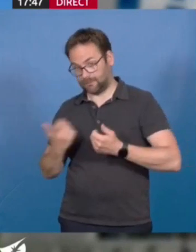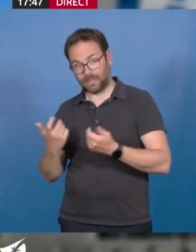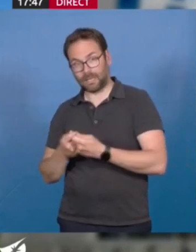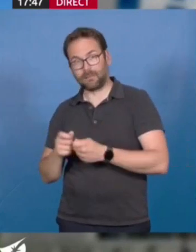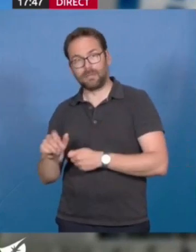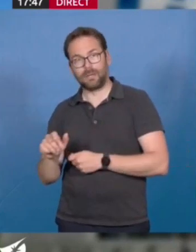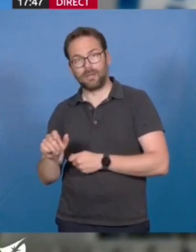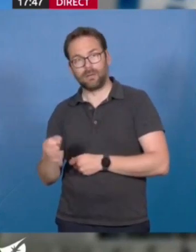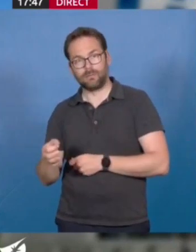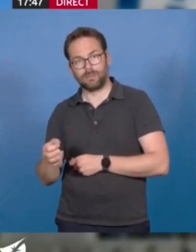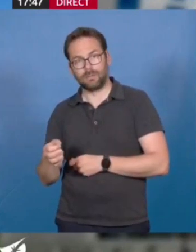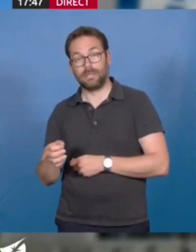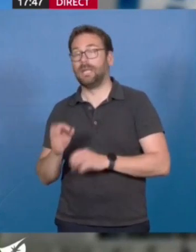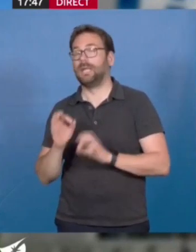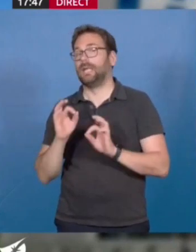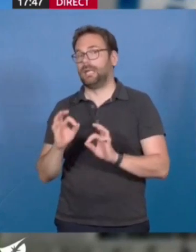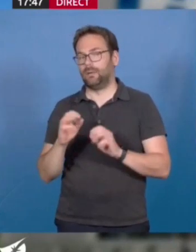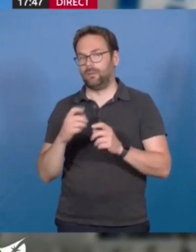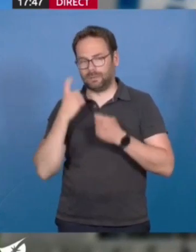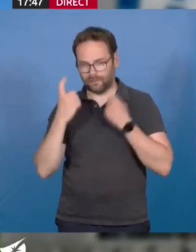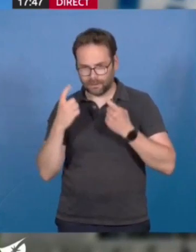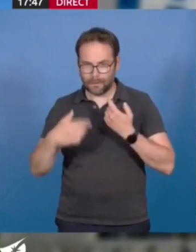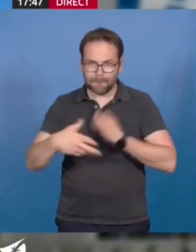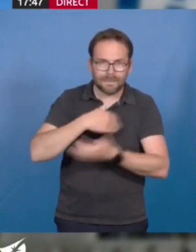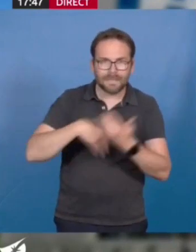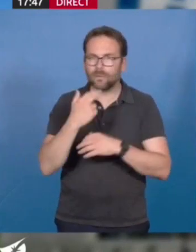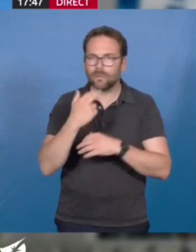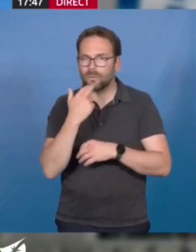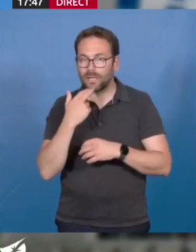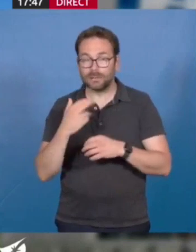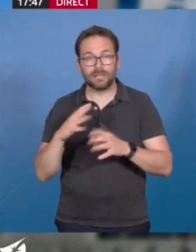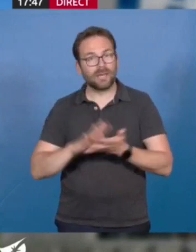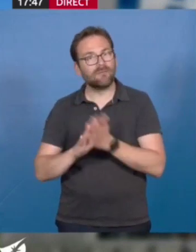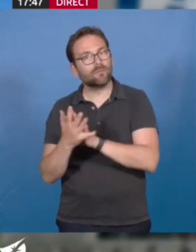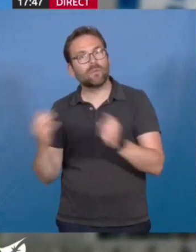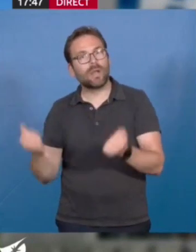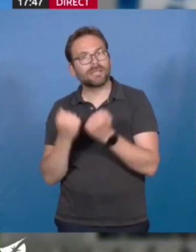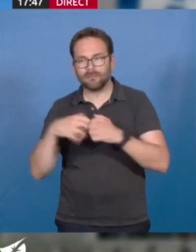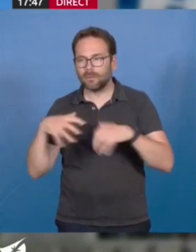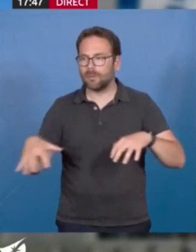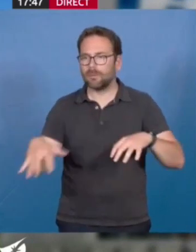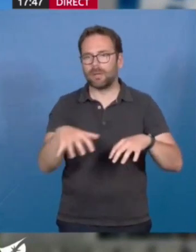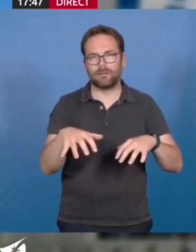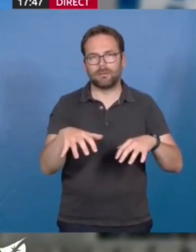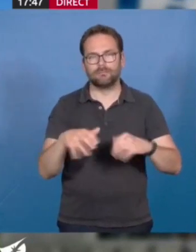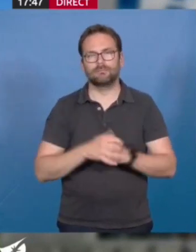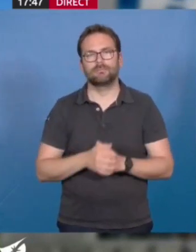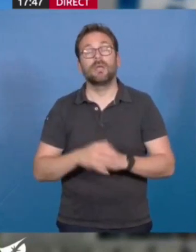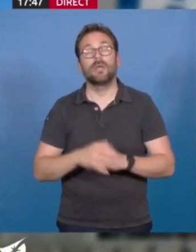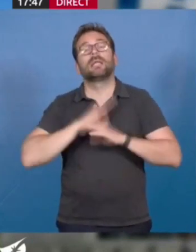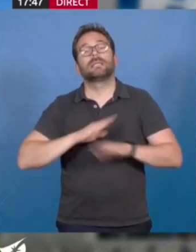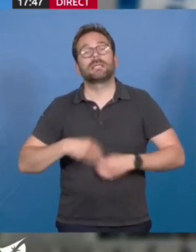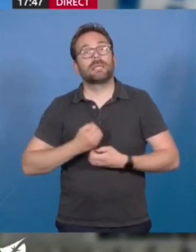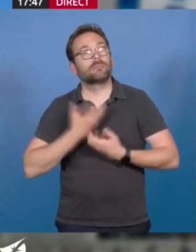et en étant attentifs à la mixité d'usages et l'évolution des zones d'activité. Un dernier mot, parce que le logement